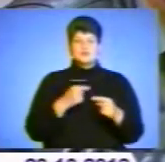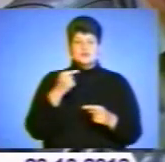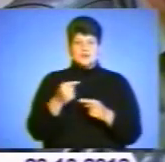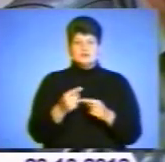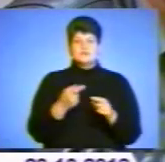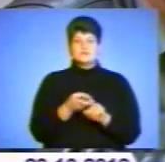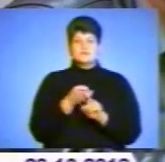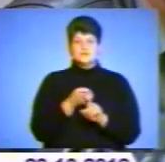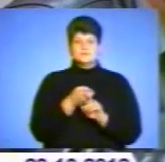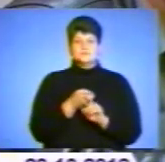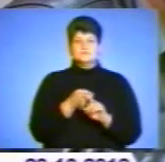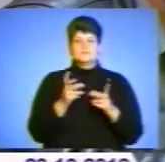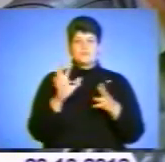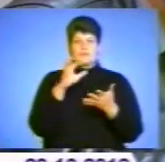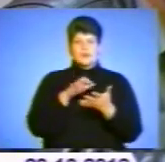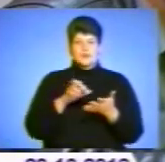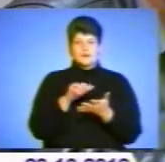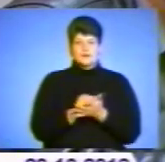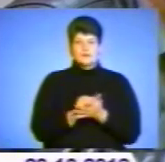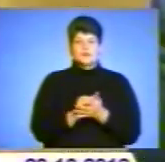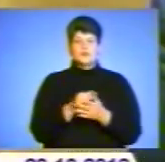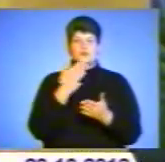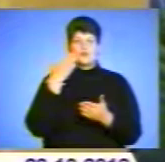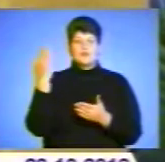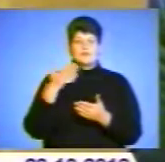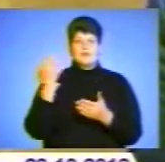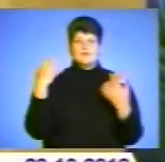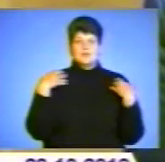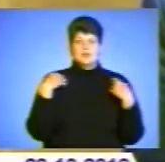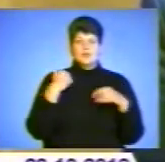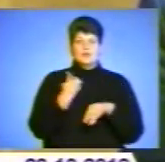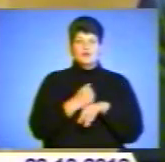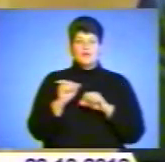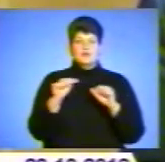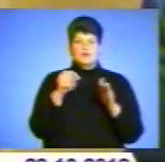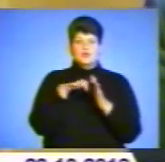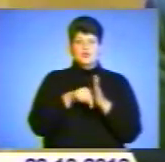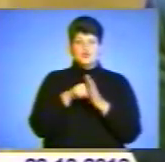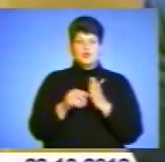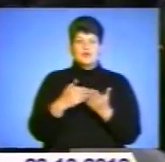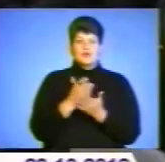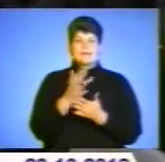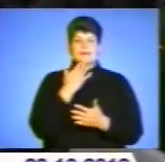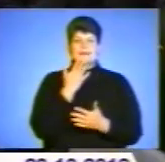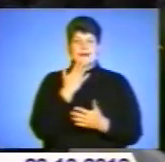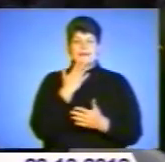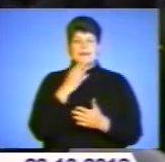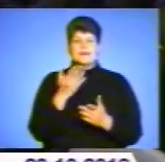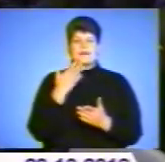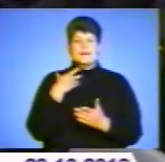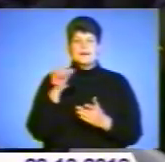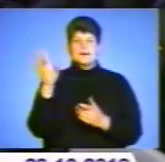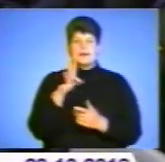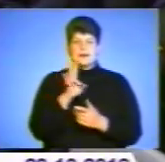окупаційних режимів, доповідав начальник головного управління з питань внутрішньої політики, національностей, релігії, преси та